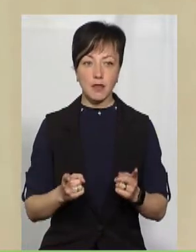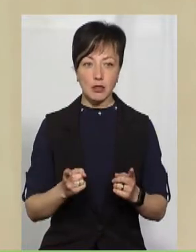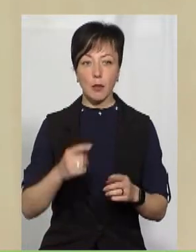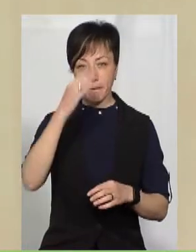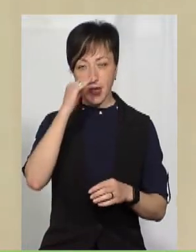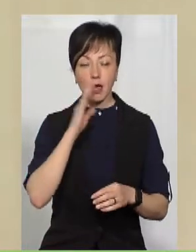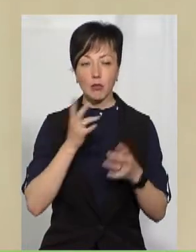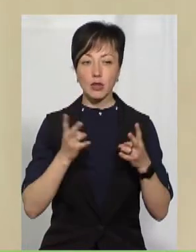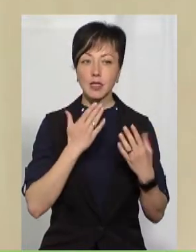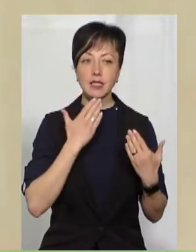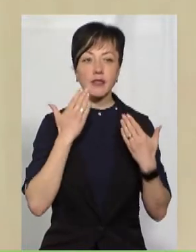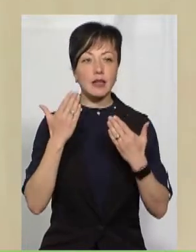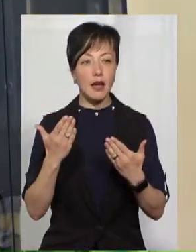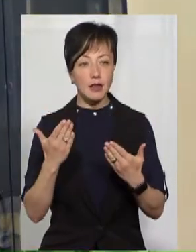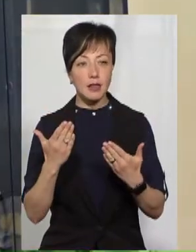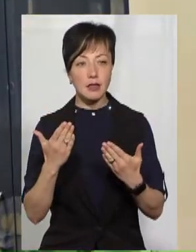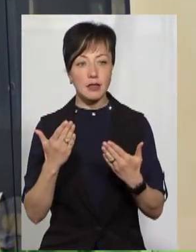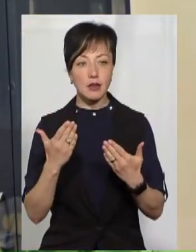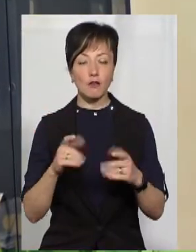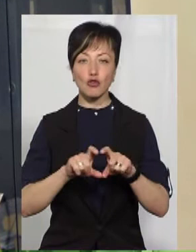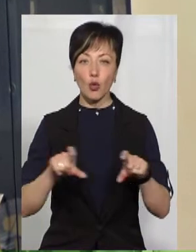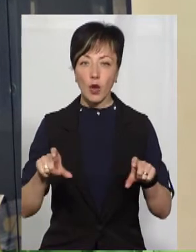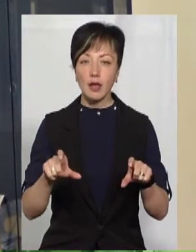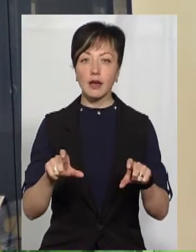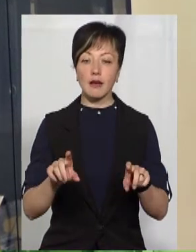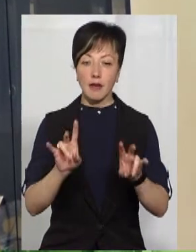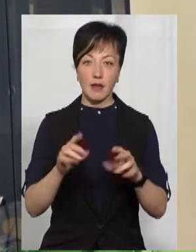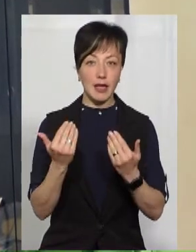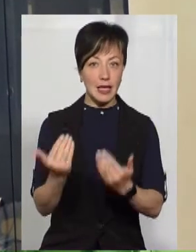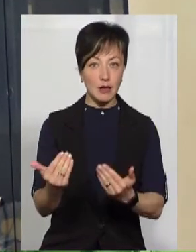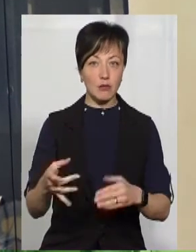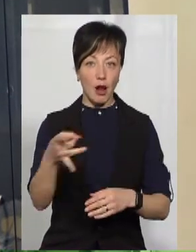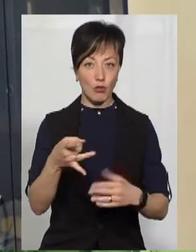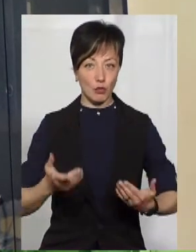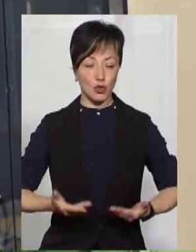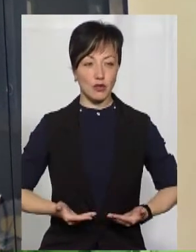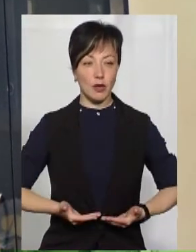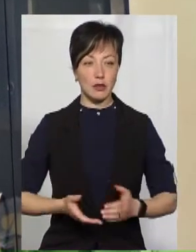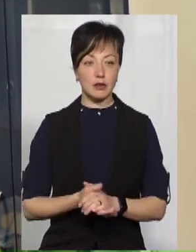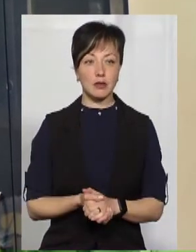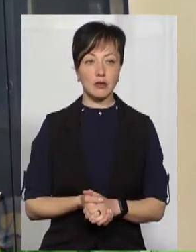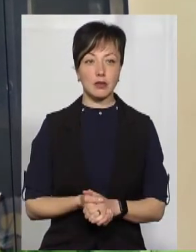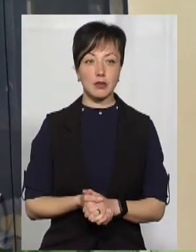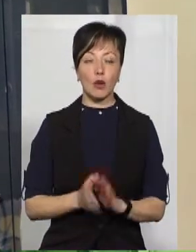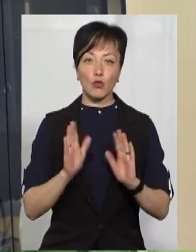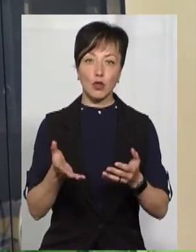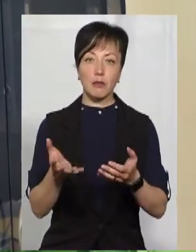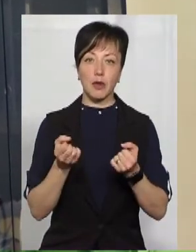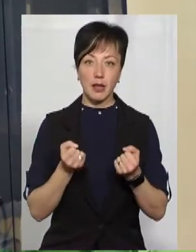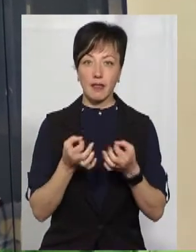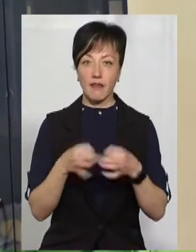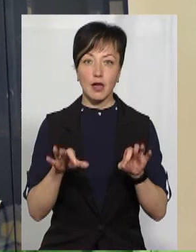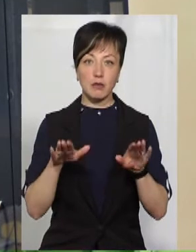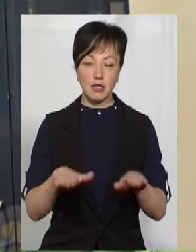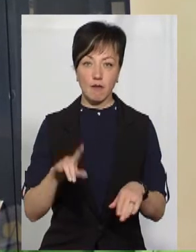батькам потрібно звертатися саме в школи, які закріплені за їхнім мікрорайоном. Вони будуть тоді прийняті на вільні